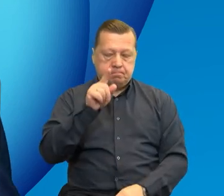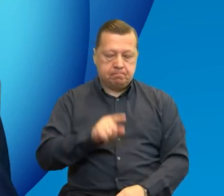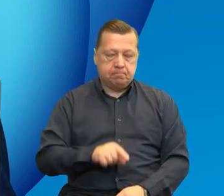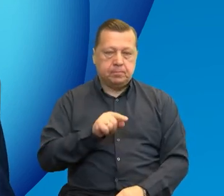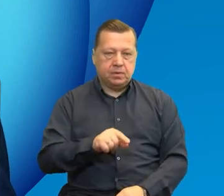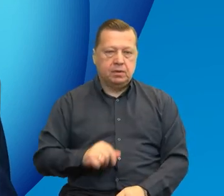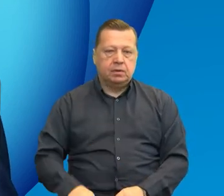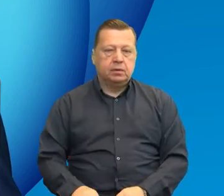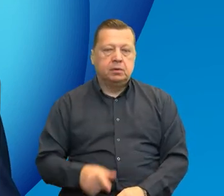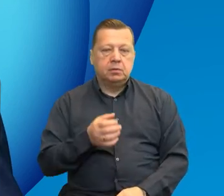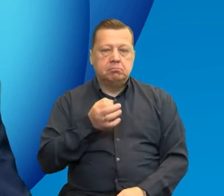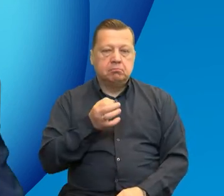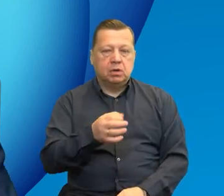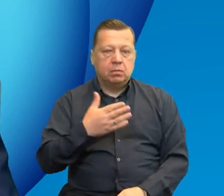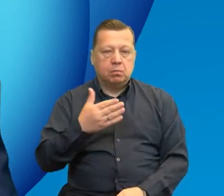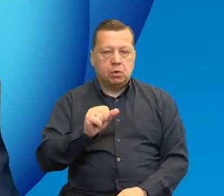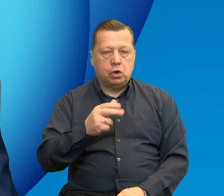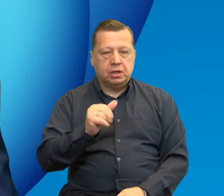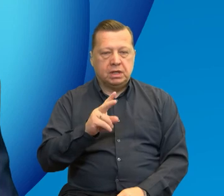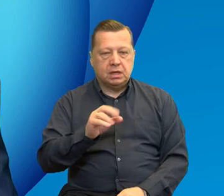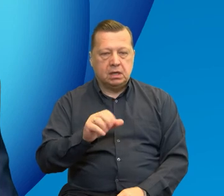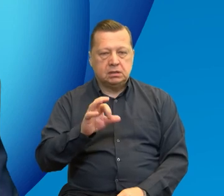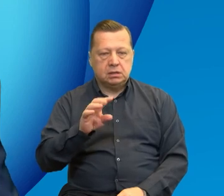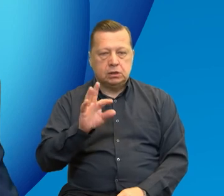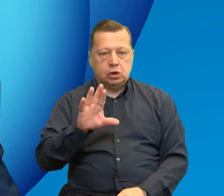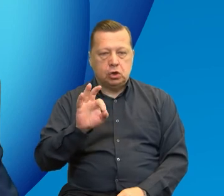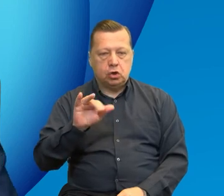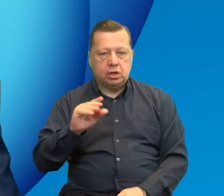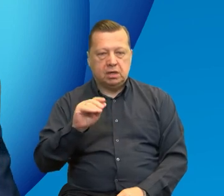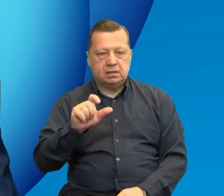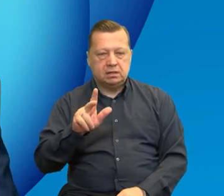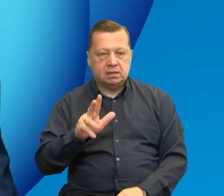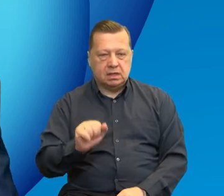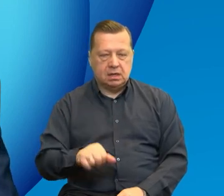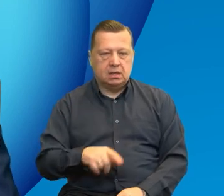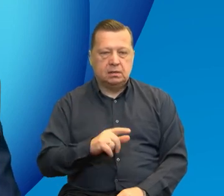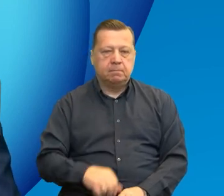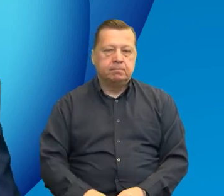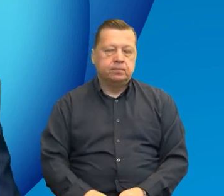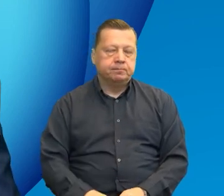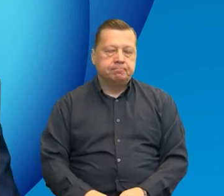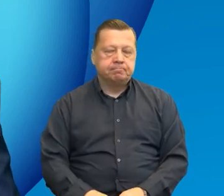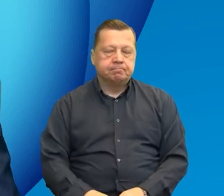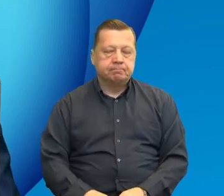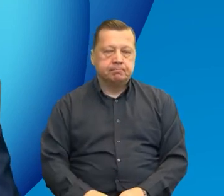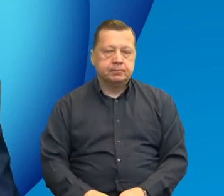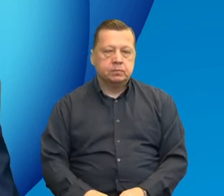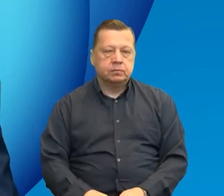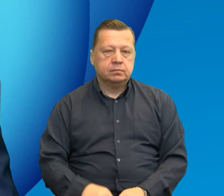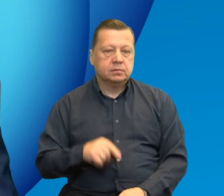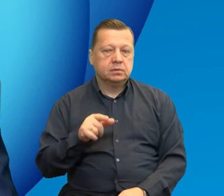które będę kierował do Pani Moniki Strojeckiej-Geborgian dotyczy